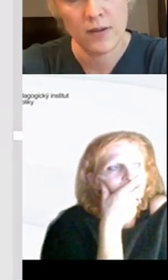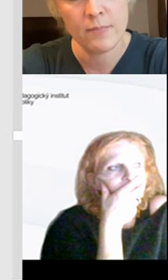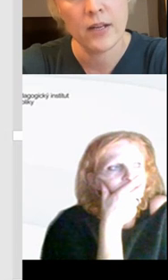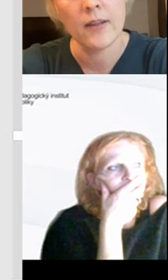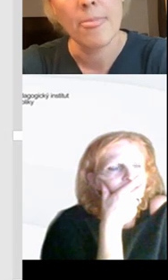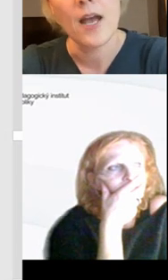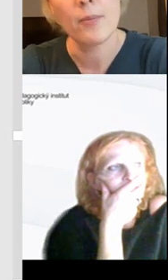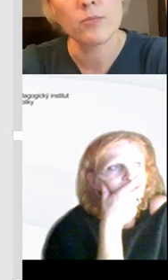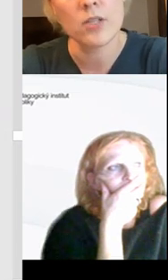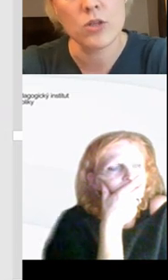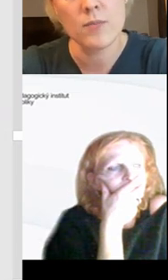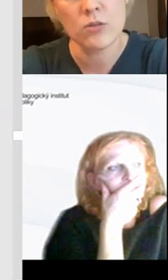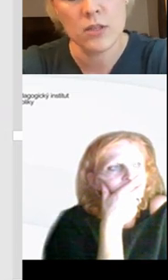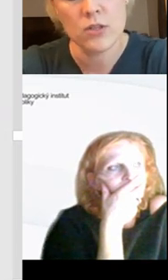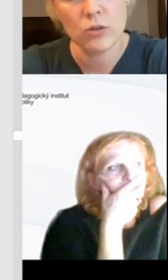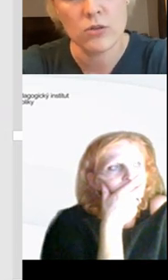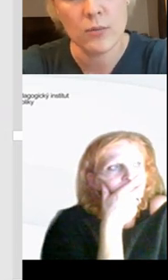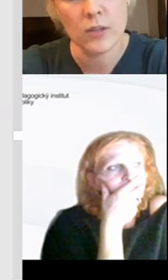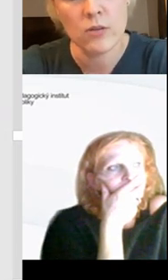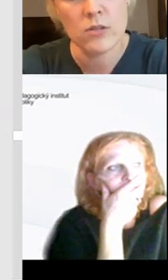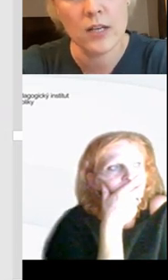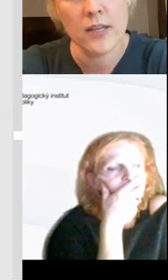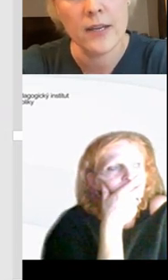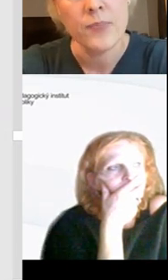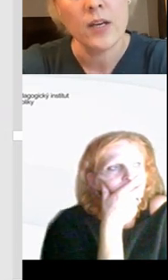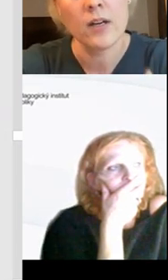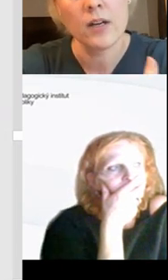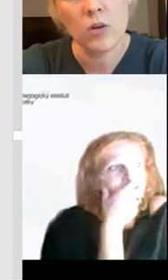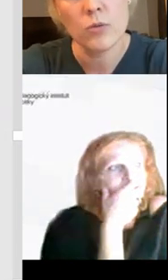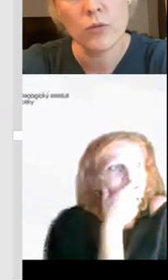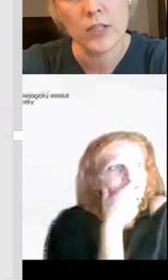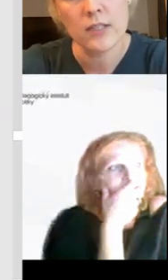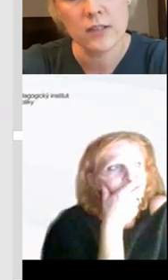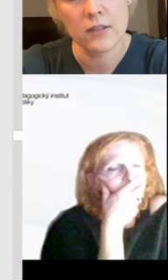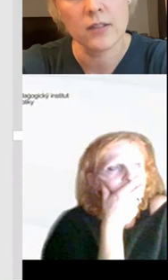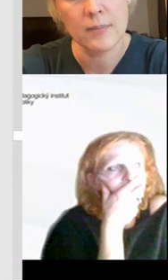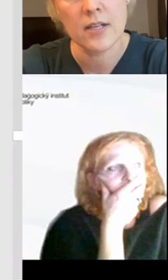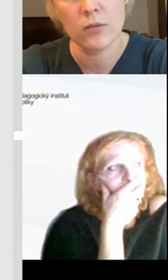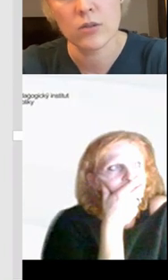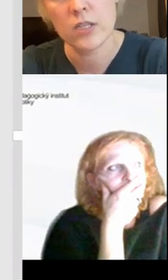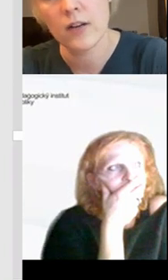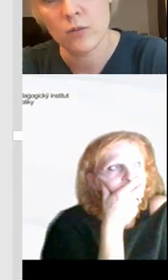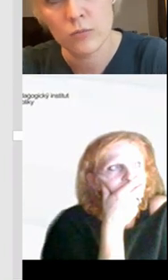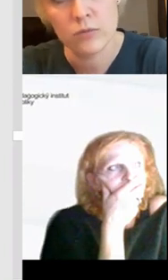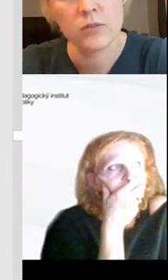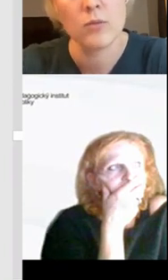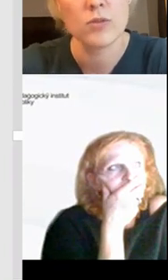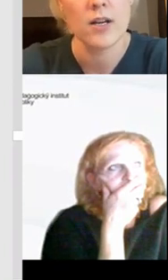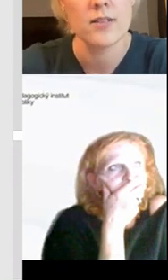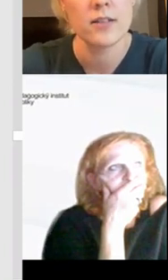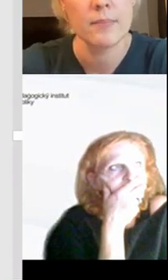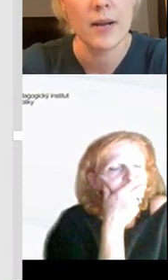mít format, jak to má vypadat a potom samozřejmě, co se týče toho samotného sdílení, komu dovolit, aby se na to díval,